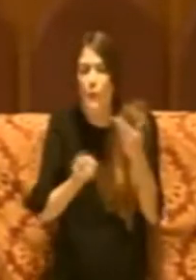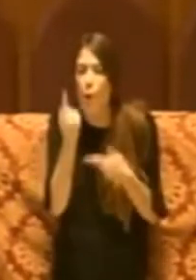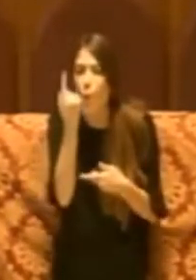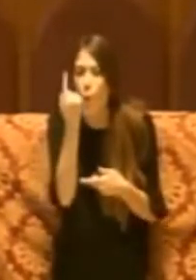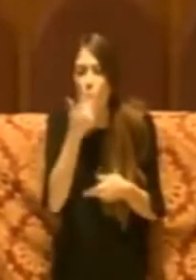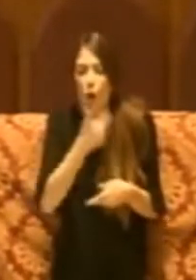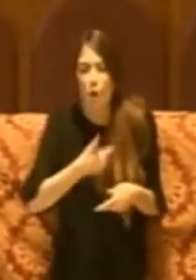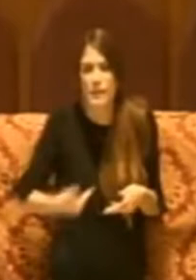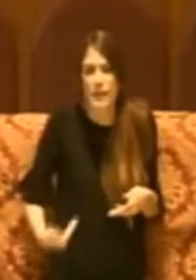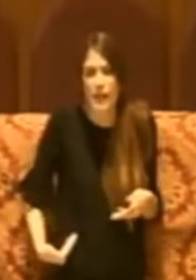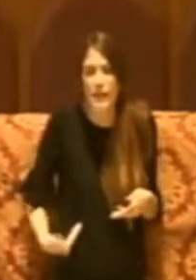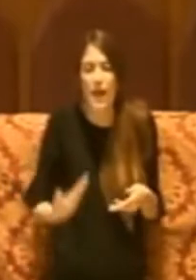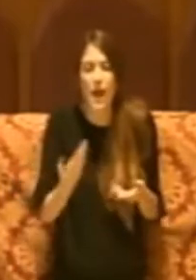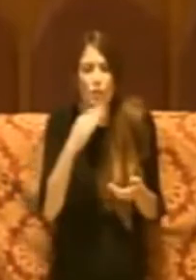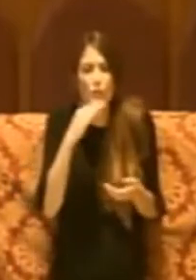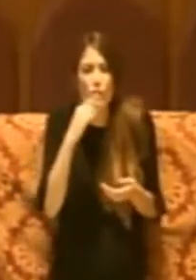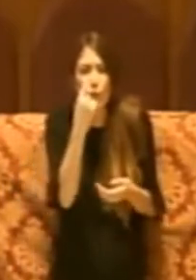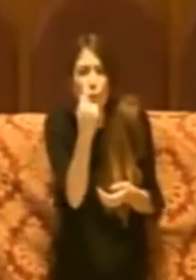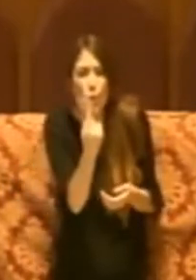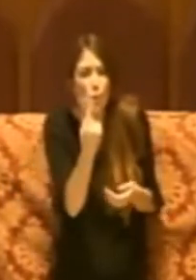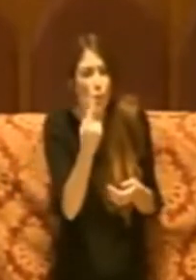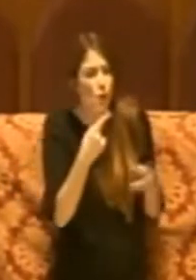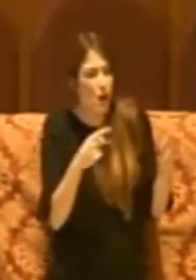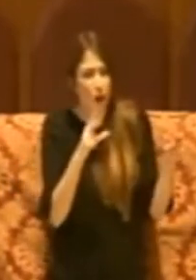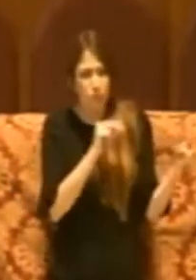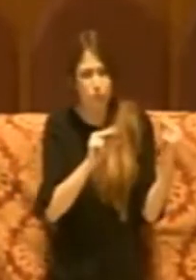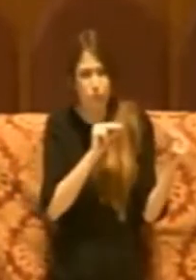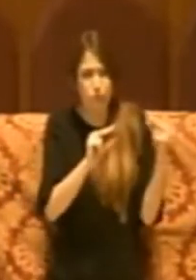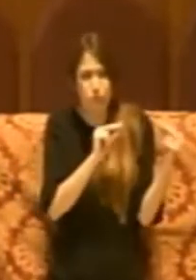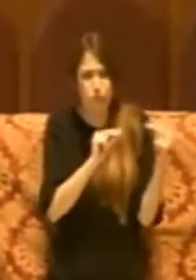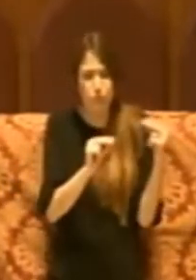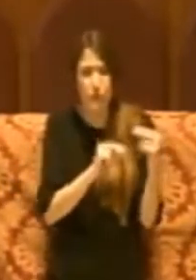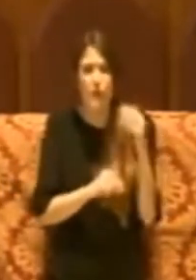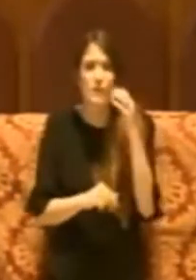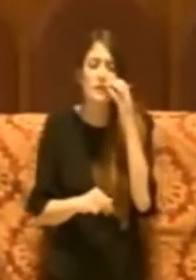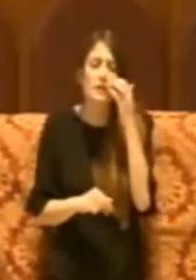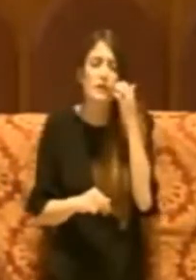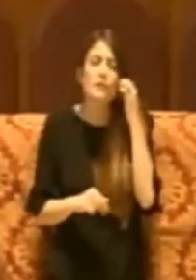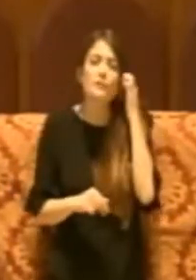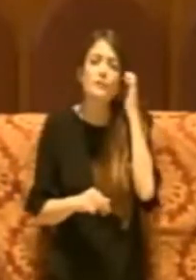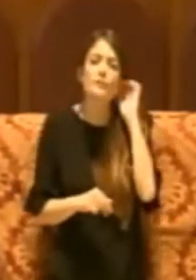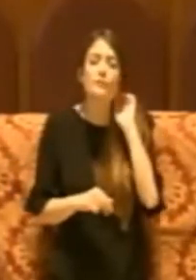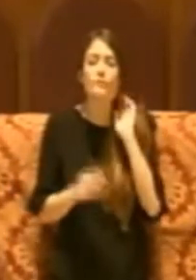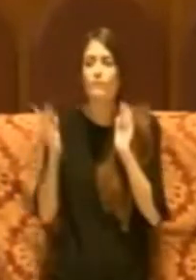consigliere per poter permettere di entrare Allora, cominciamo